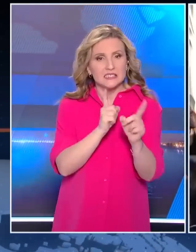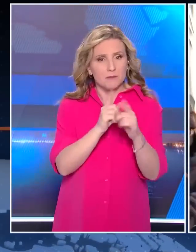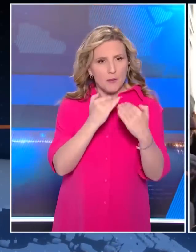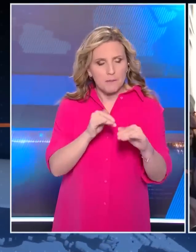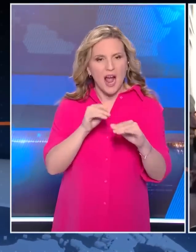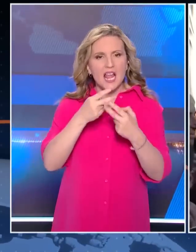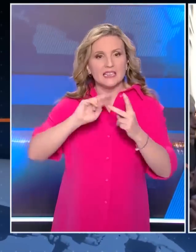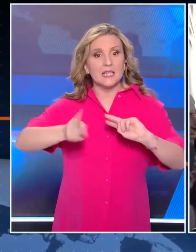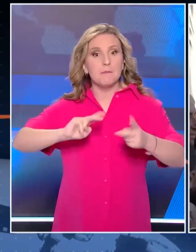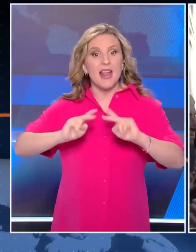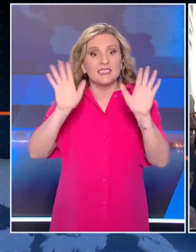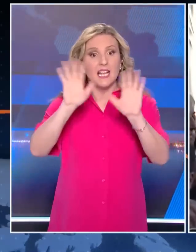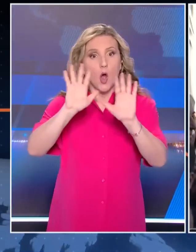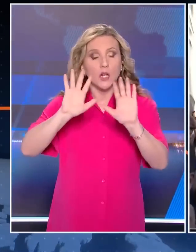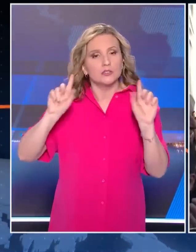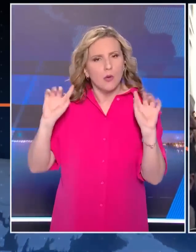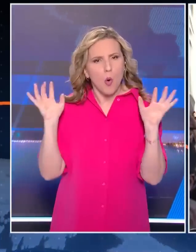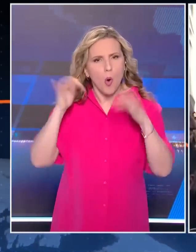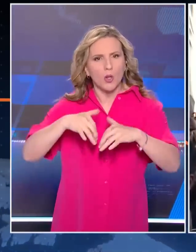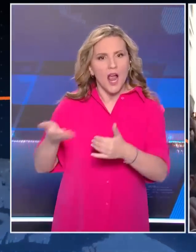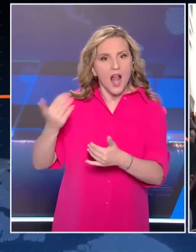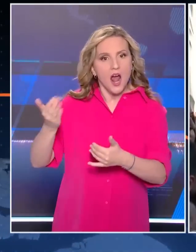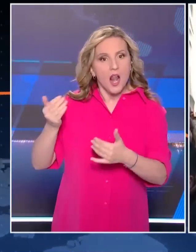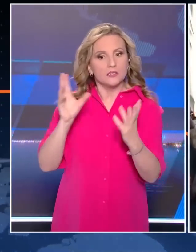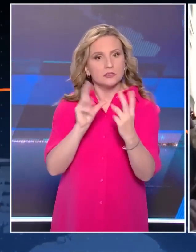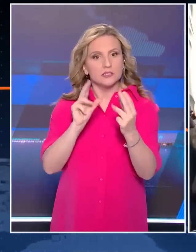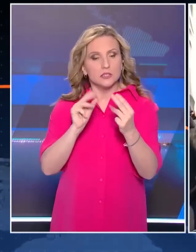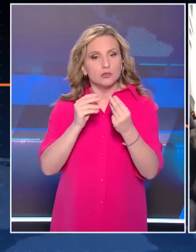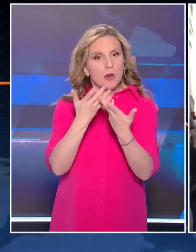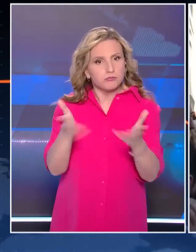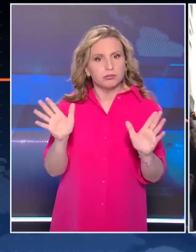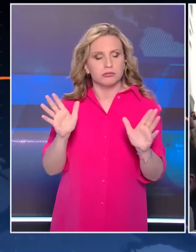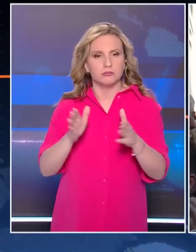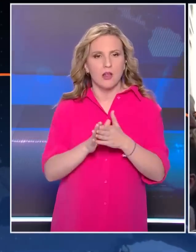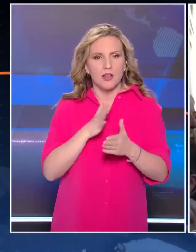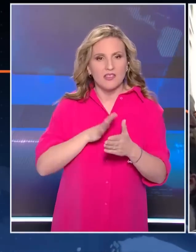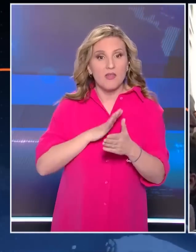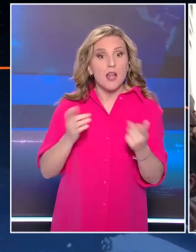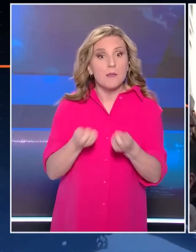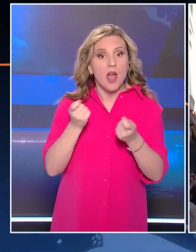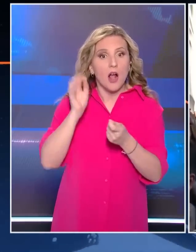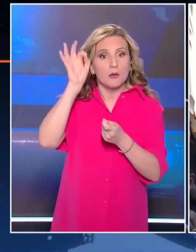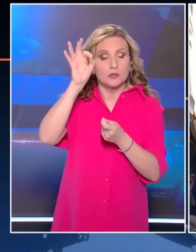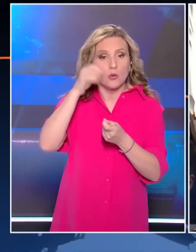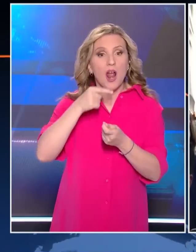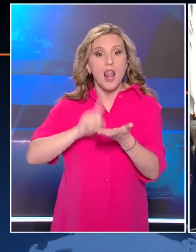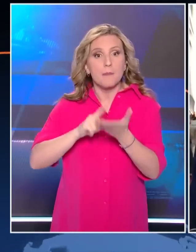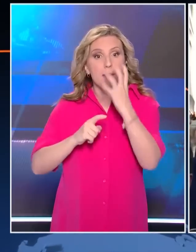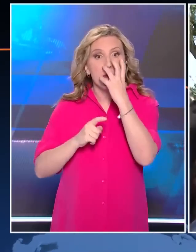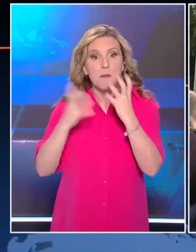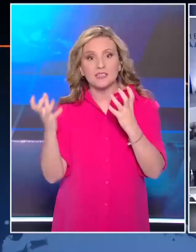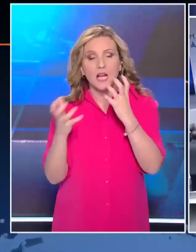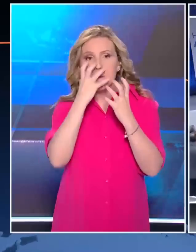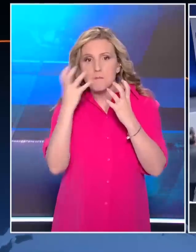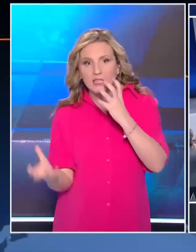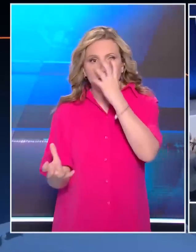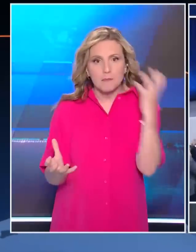πρώτη στιγμή. Για πάμε όλοι μαζί λοιπόν να συζητήσουμε για αυτά τα οποία θέλουμε να κάνουμε, αλλά να πέσουν και οι μάσκες.